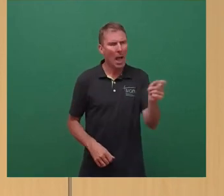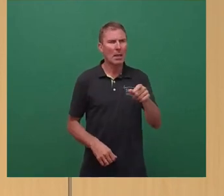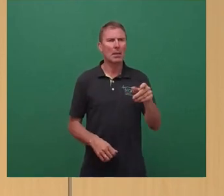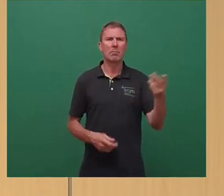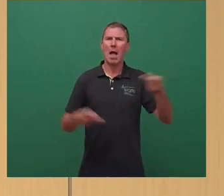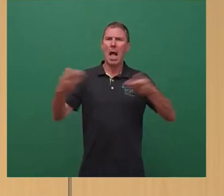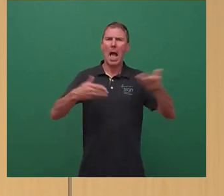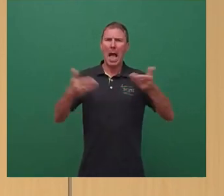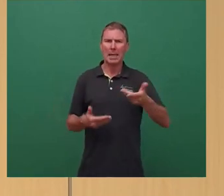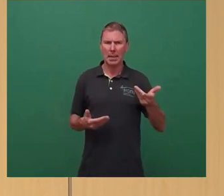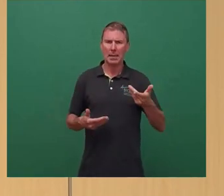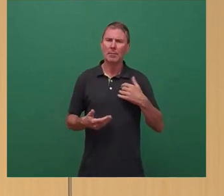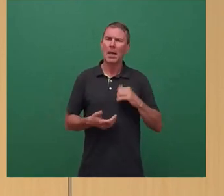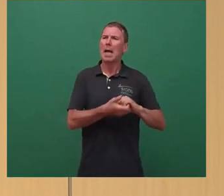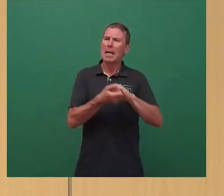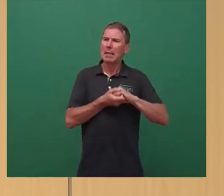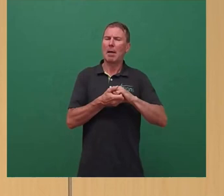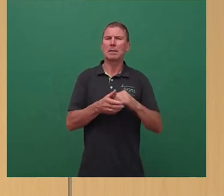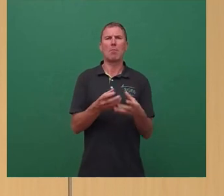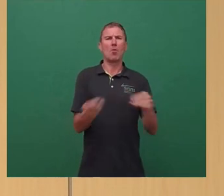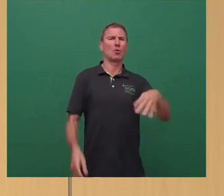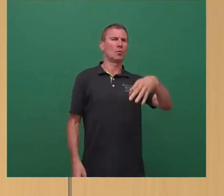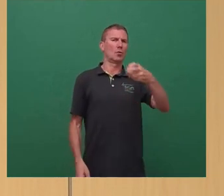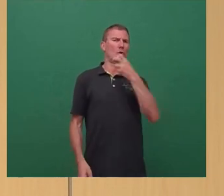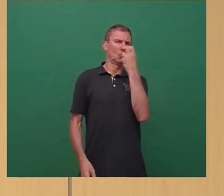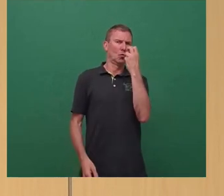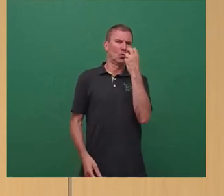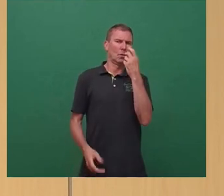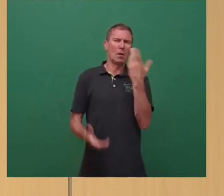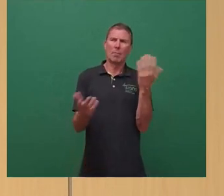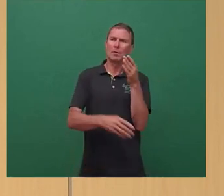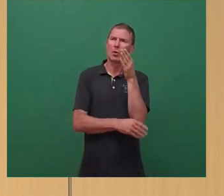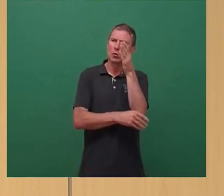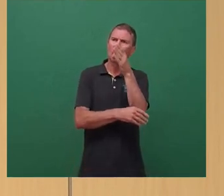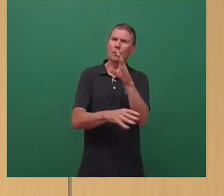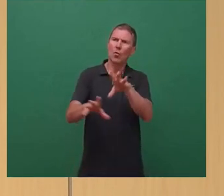nach einer gemeinsamen, breiten Lösung sucht, wie man sich des Themas zukünftig widmen kann. Danke.